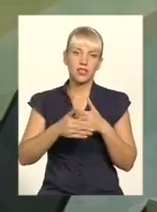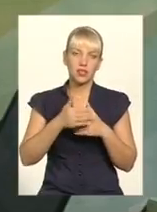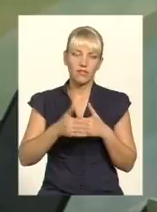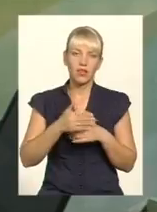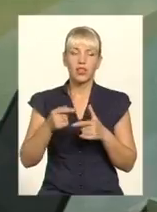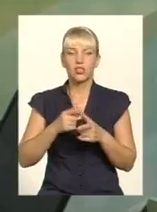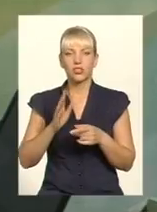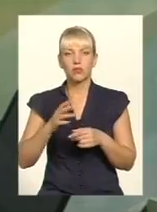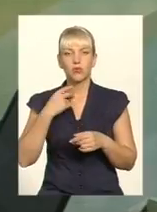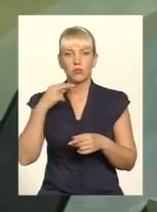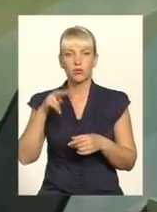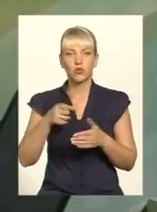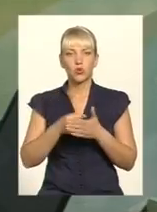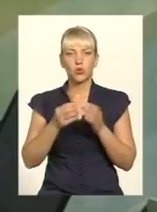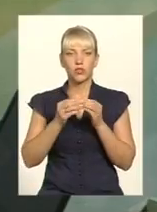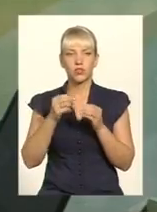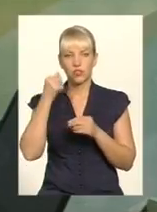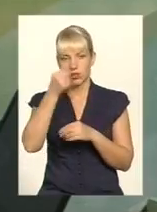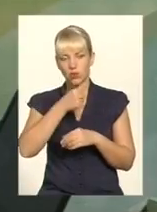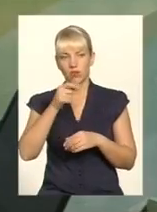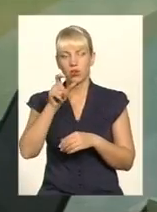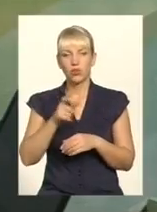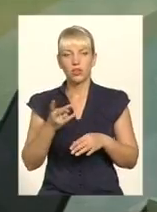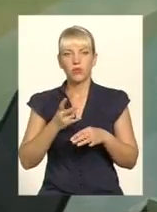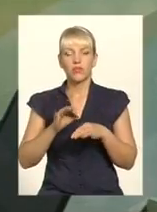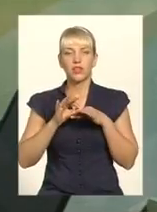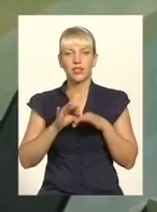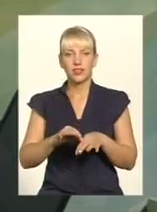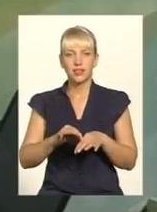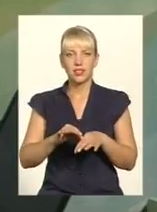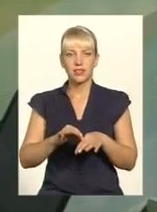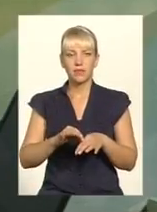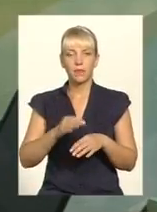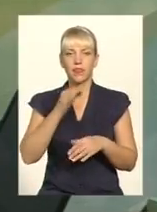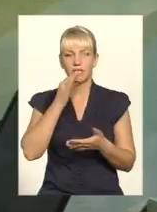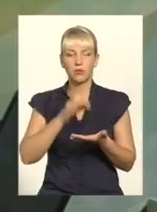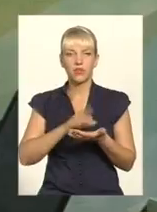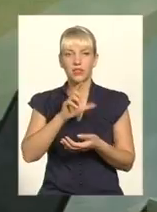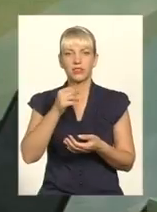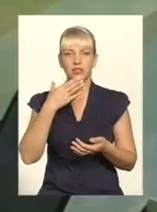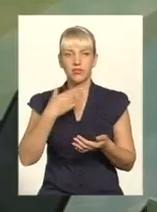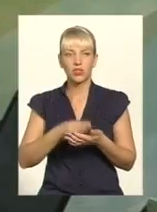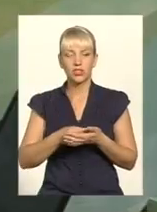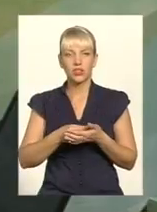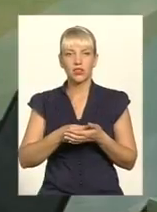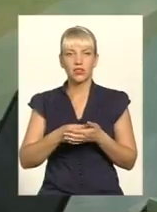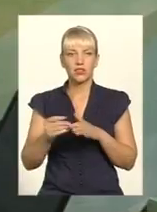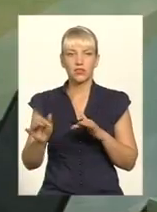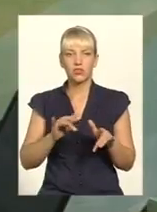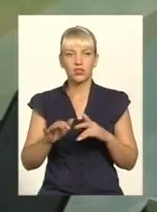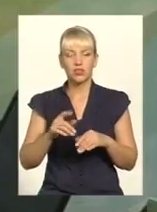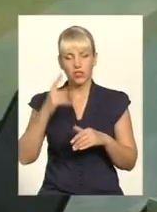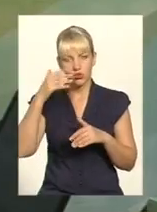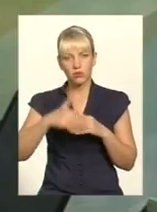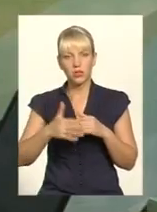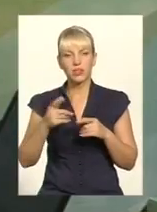позбавлення волі до 10 років. Людина повинна нести відповідальність за свої вчинки і розуміти за її